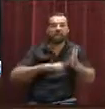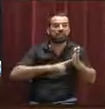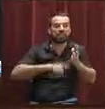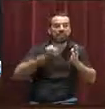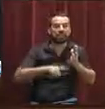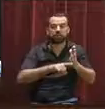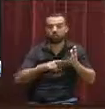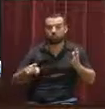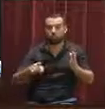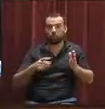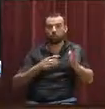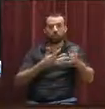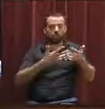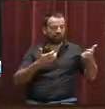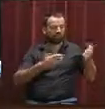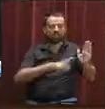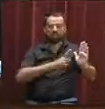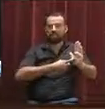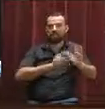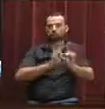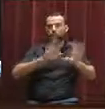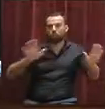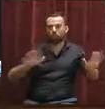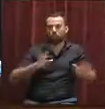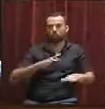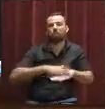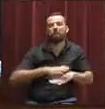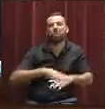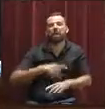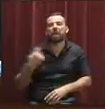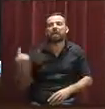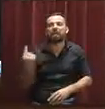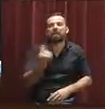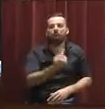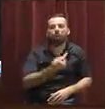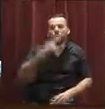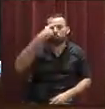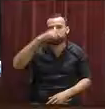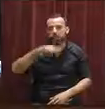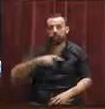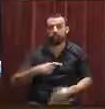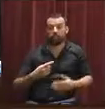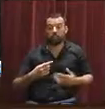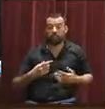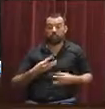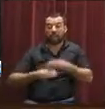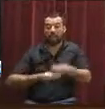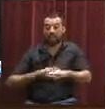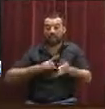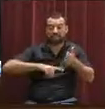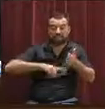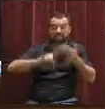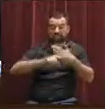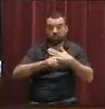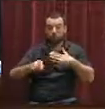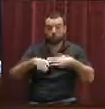hi ha una clarificació, valga la redundància, i per tant una normativització sobre cada un qui té les competències ha d'actuar i pot actuar. I així s'està fent